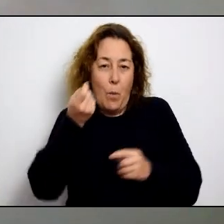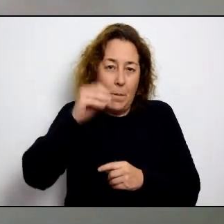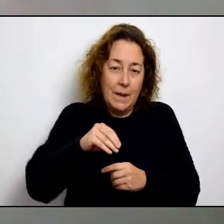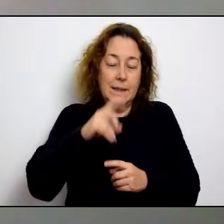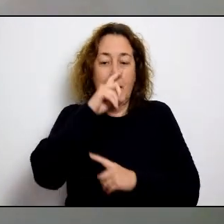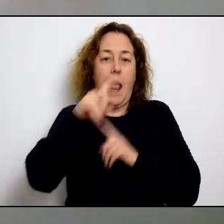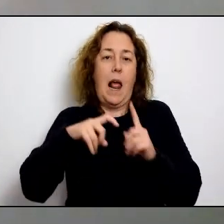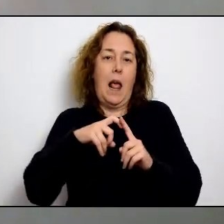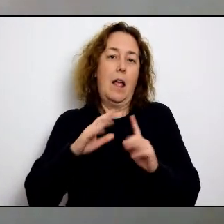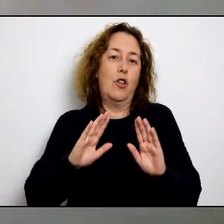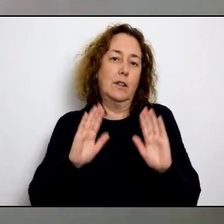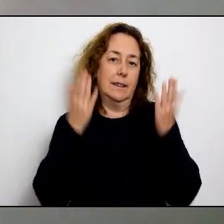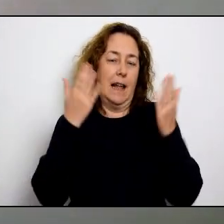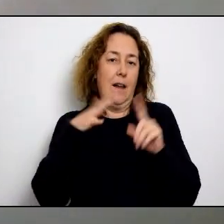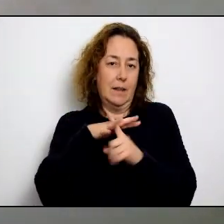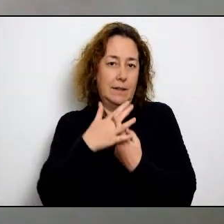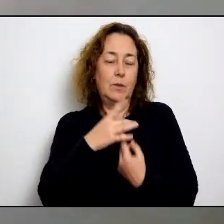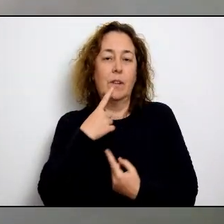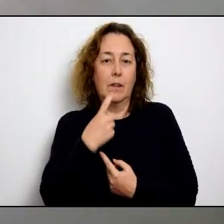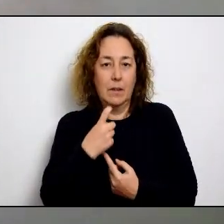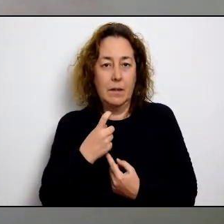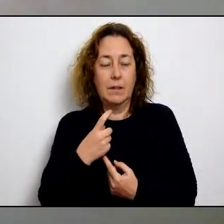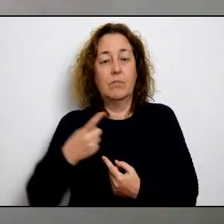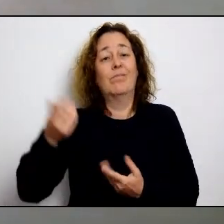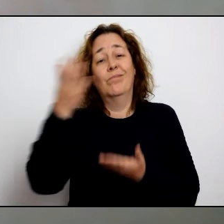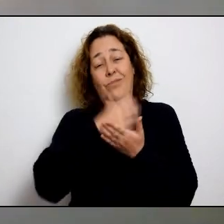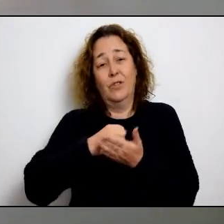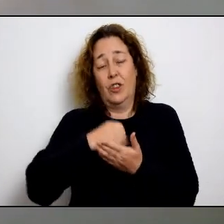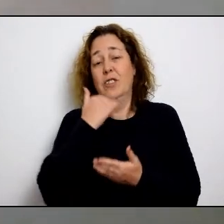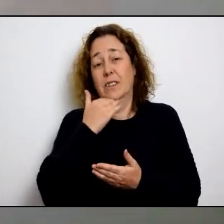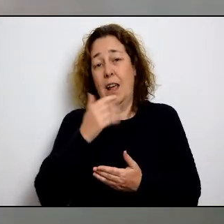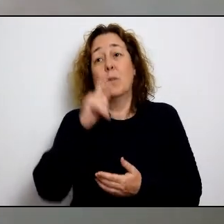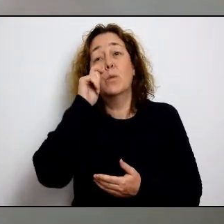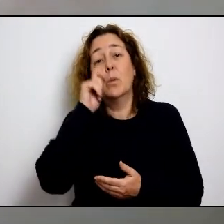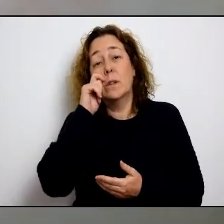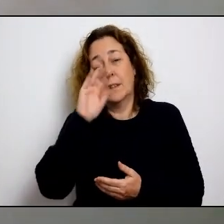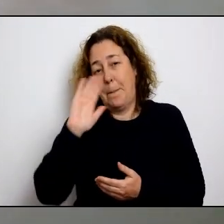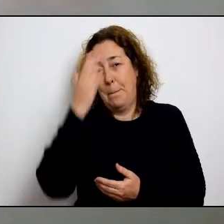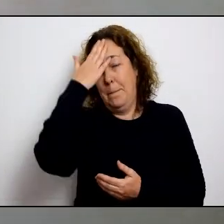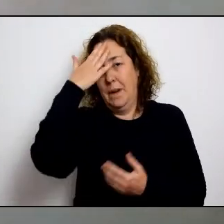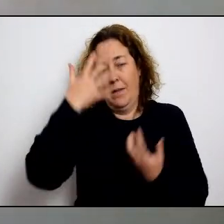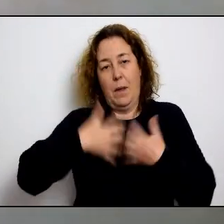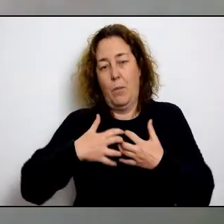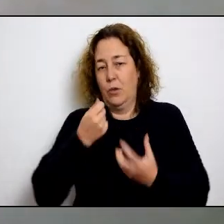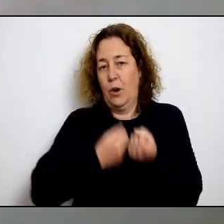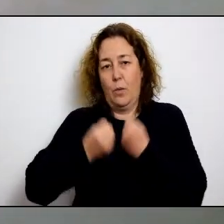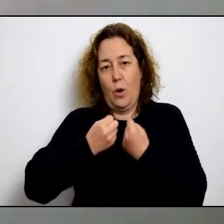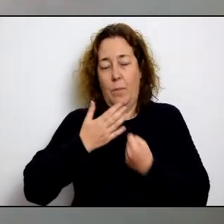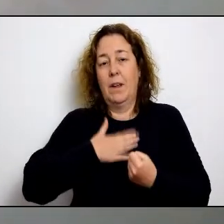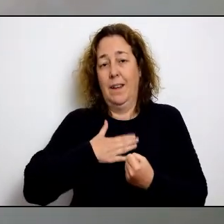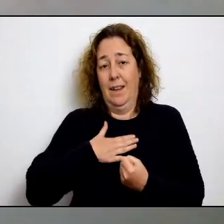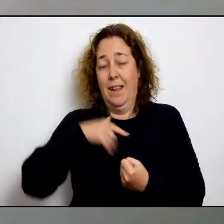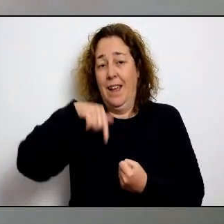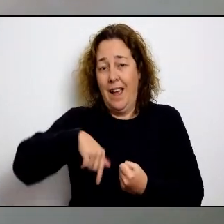productiu entre ells el turístic puguin allargar un poc més per tal que puguem sortir durant tot l'any d'aquesta difícil situació a